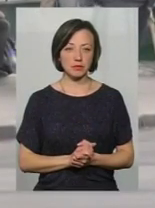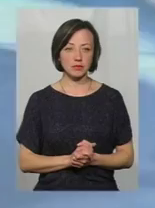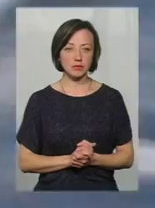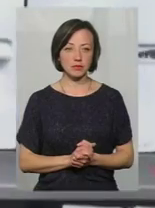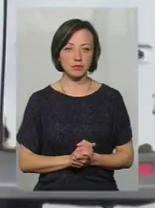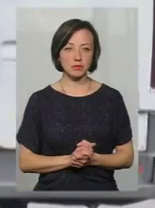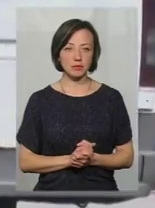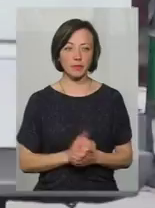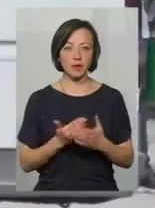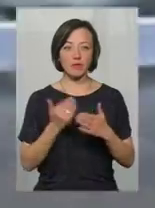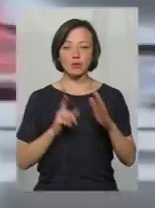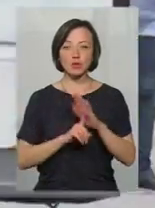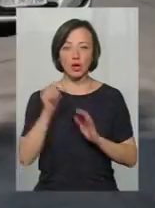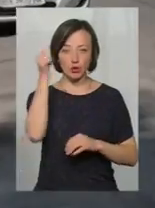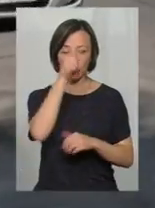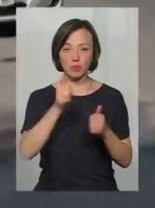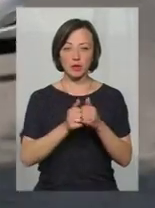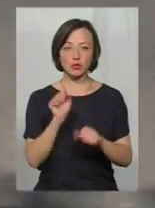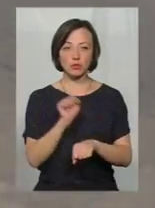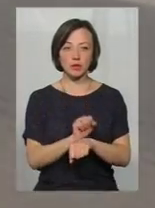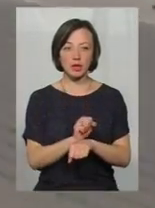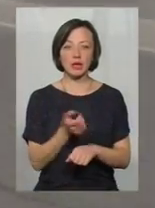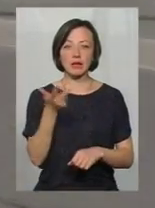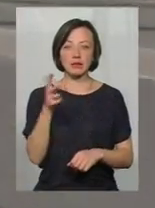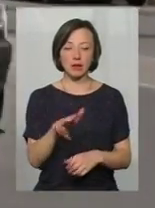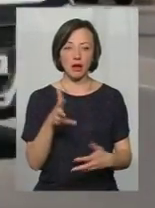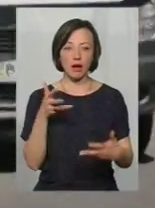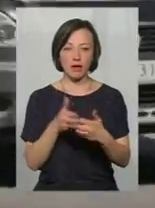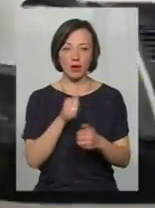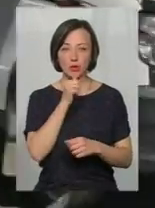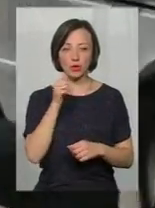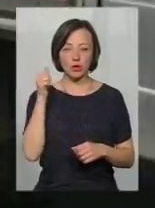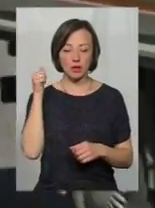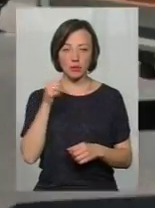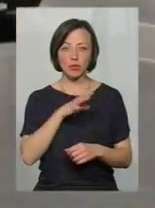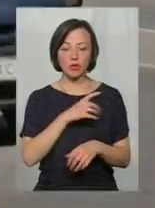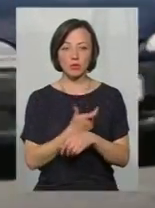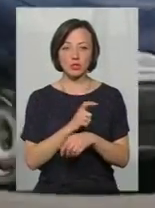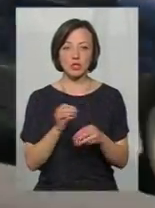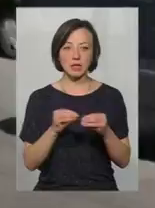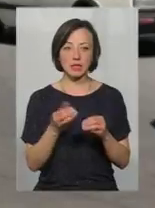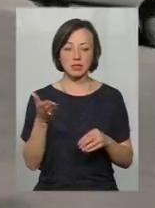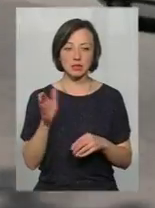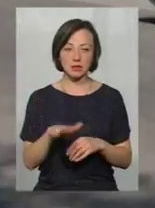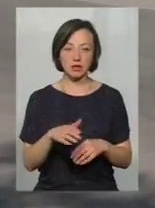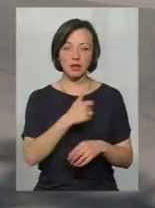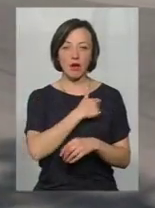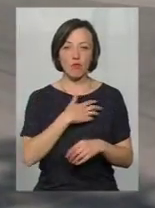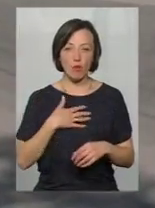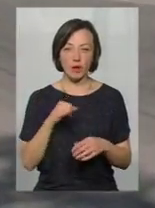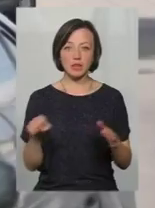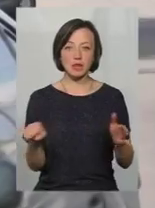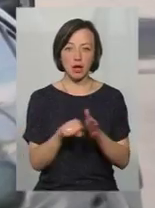Від початку року поблизу зупинки Темп сталося три аварії. Торік ДТП було більше десяти – стравмованими і